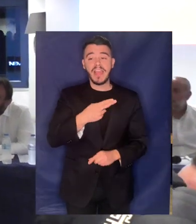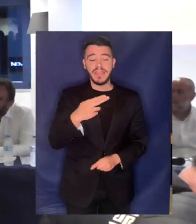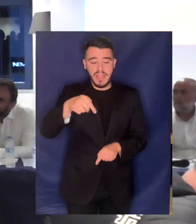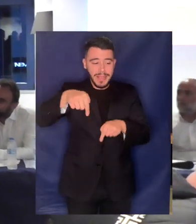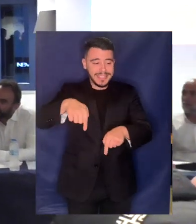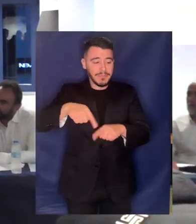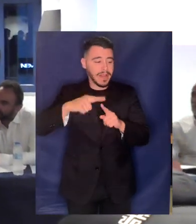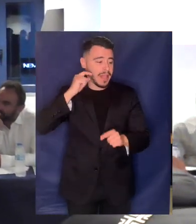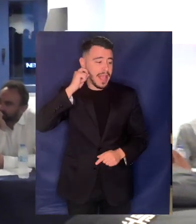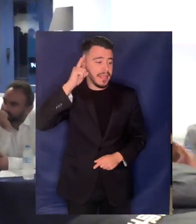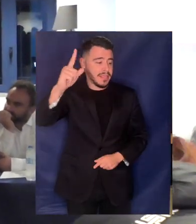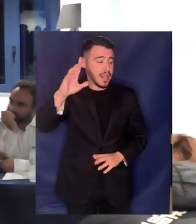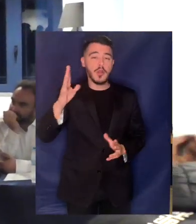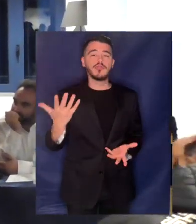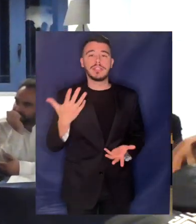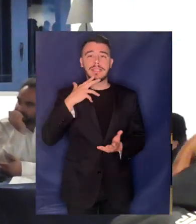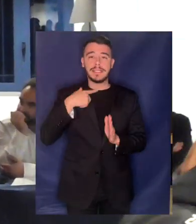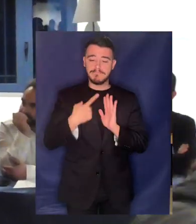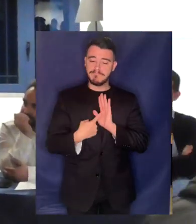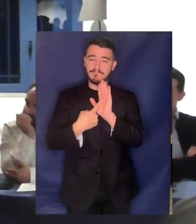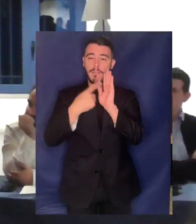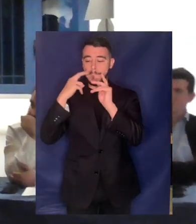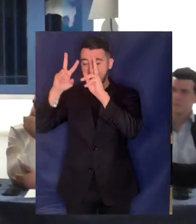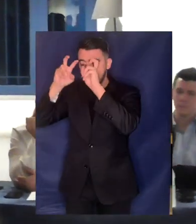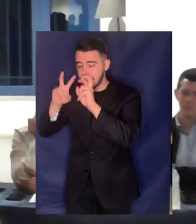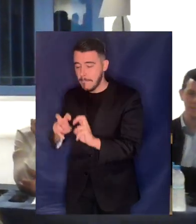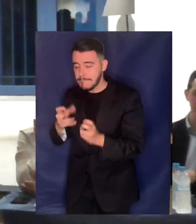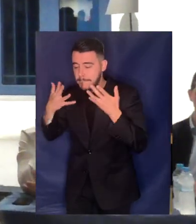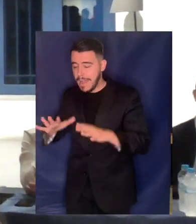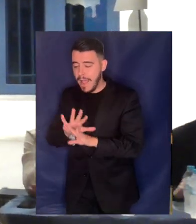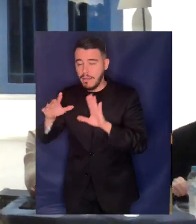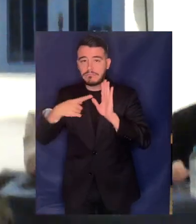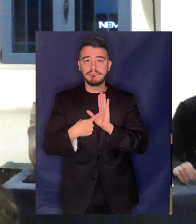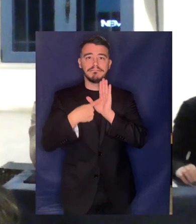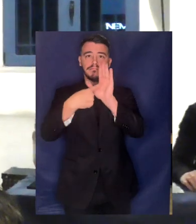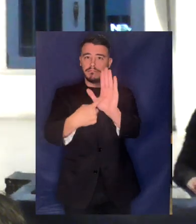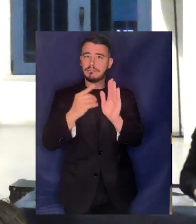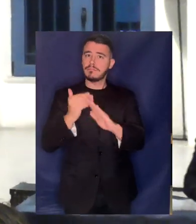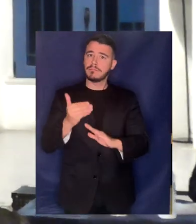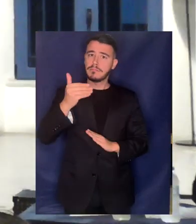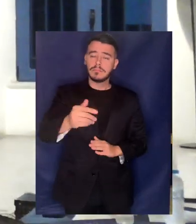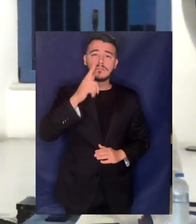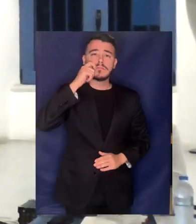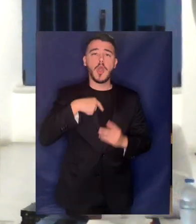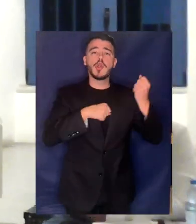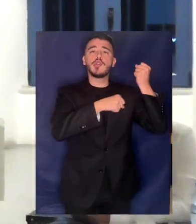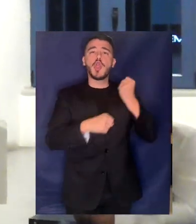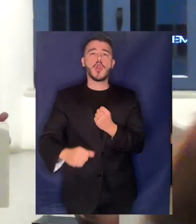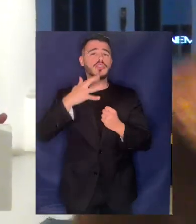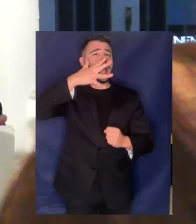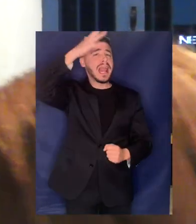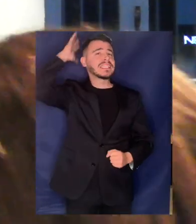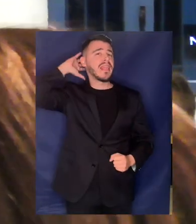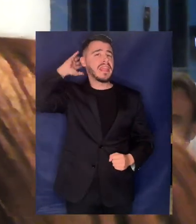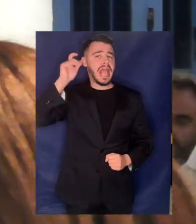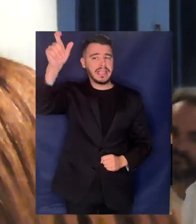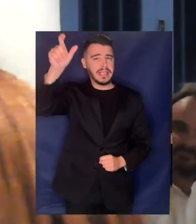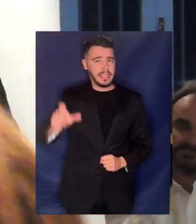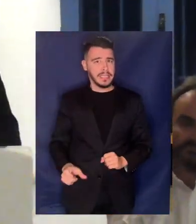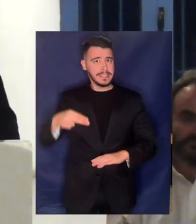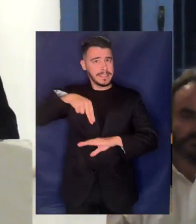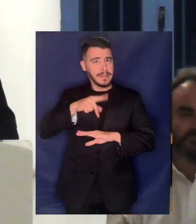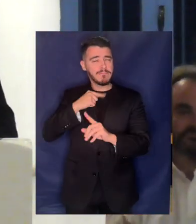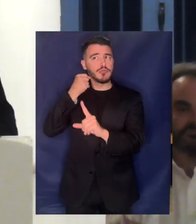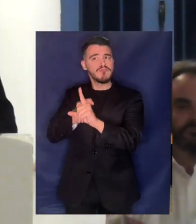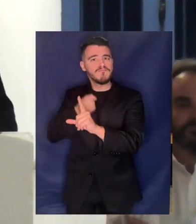είναι η παρουσίαση της μελέτης η τοποθέτηση που θα κάνει ο Γιώργος Αλεξανδράκης που είναι συνδικαλιστής